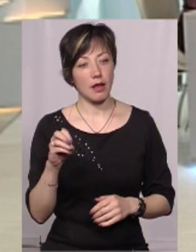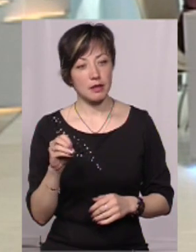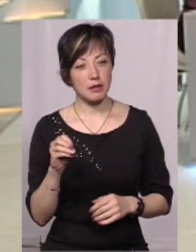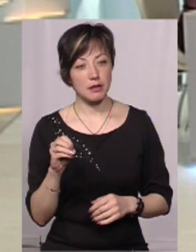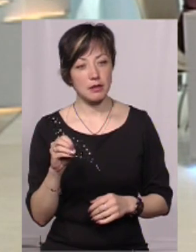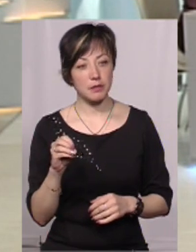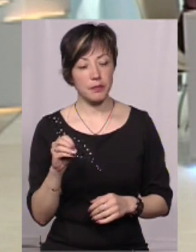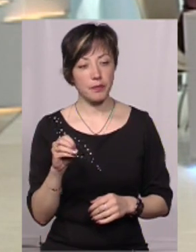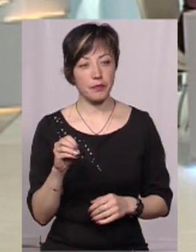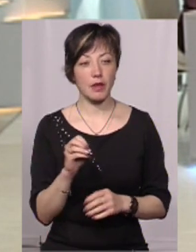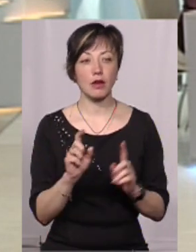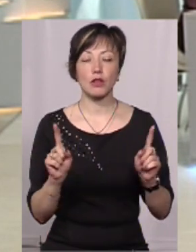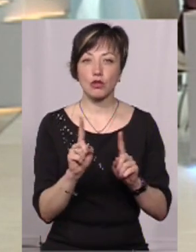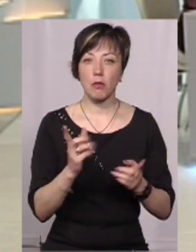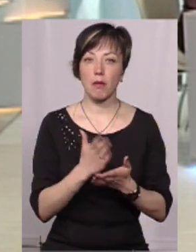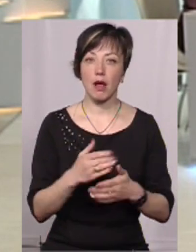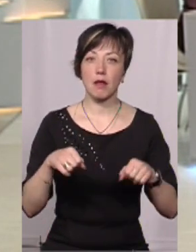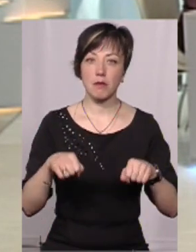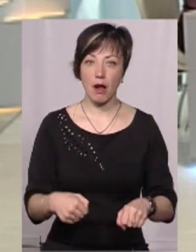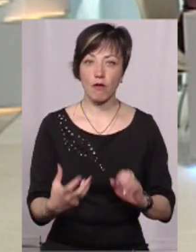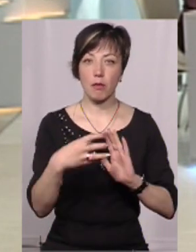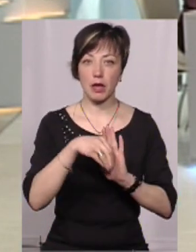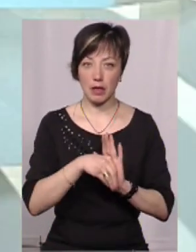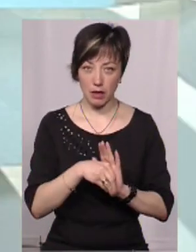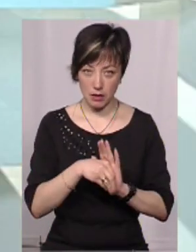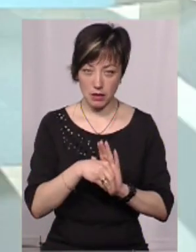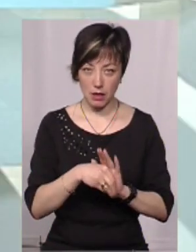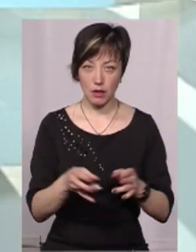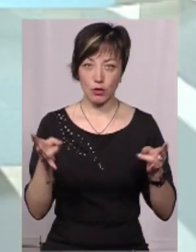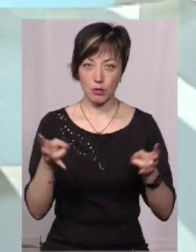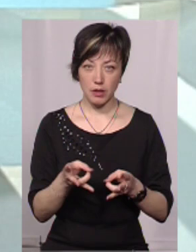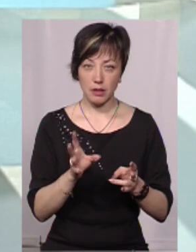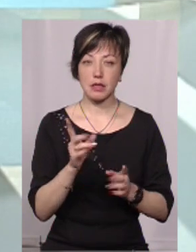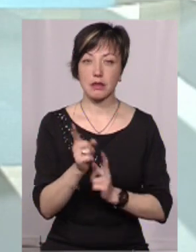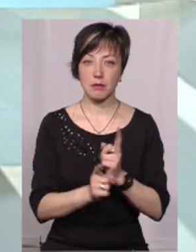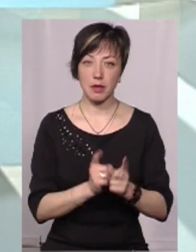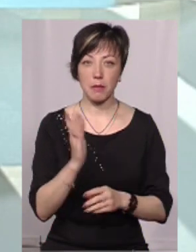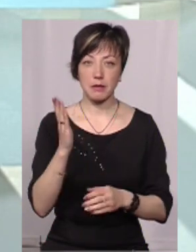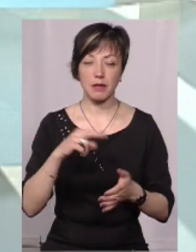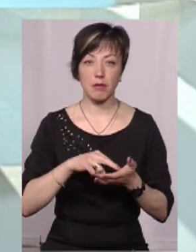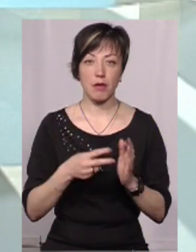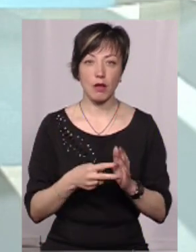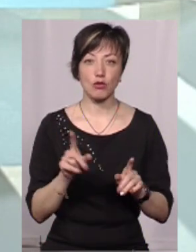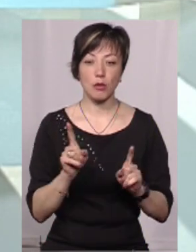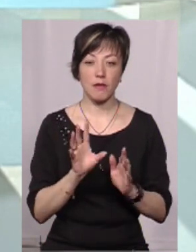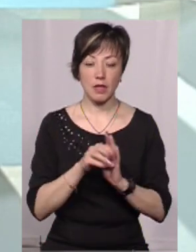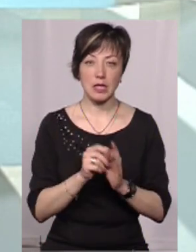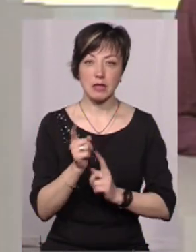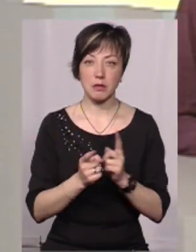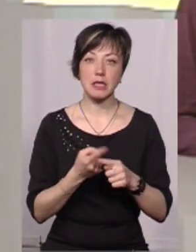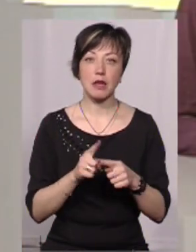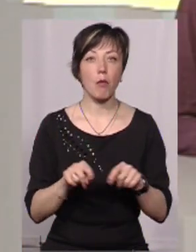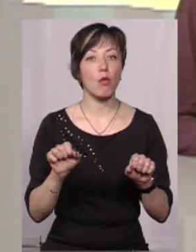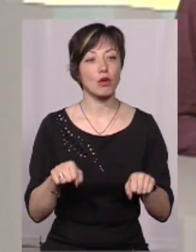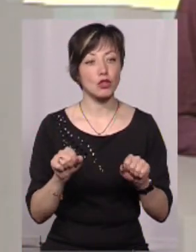щоб вона мала право приєднатися, необхідно внести зміни в перспективний план. Щоб внести зміни, це